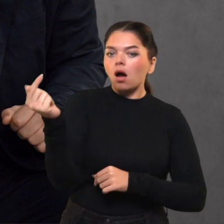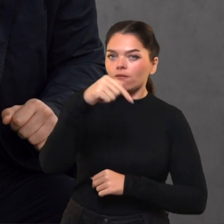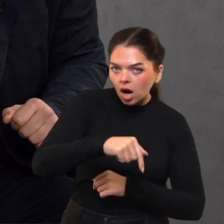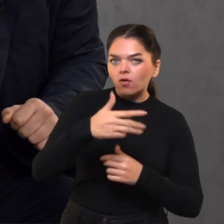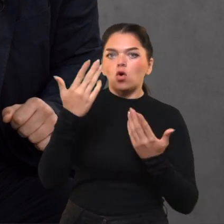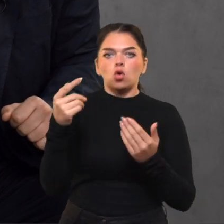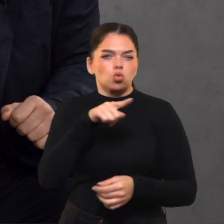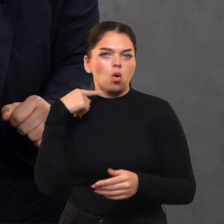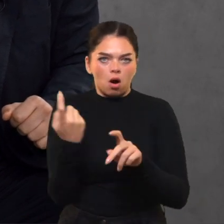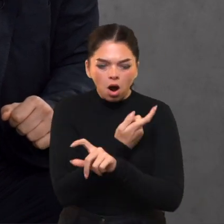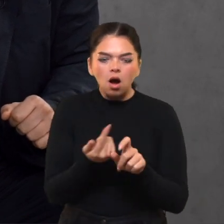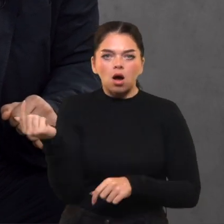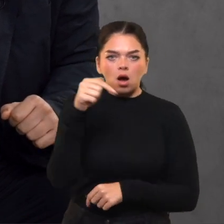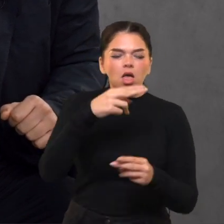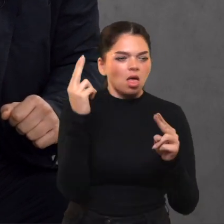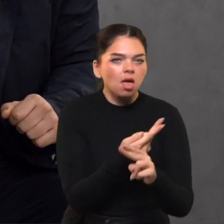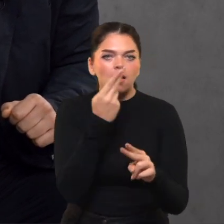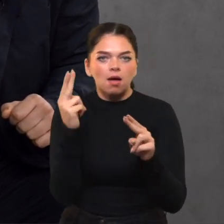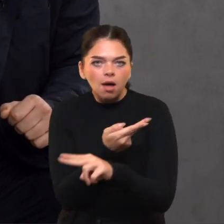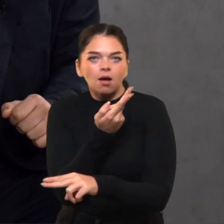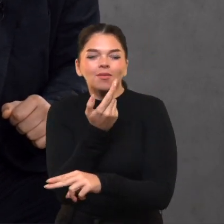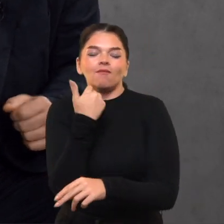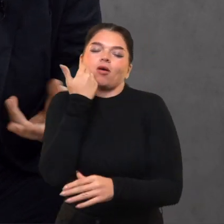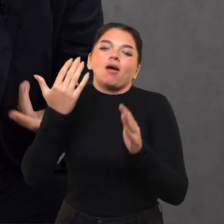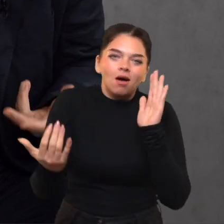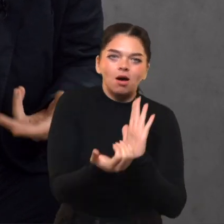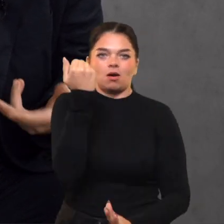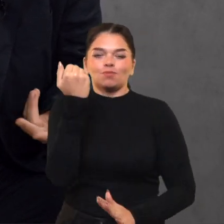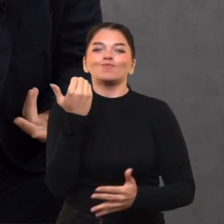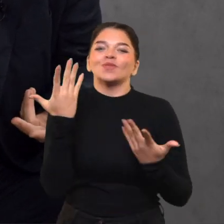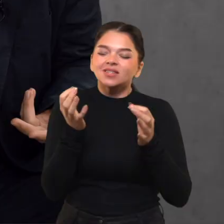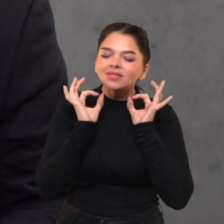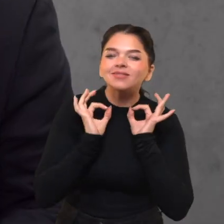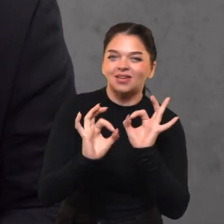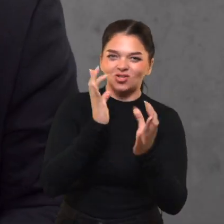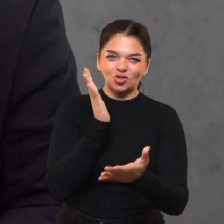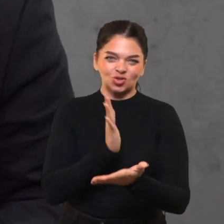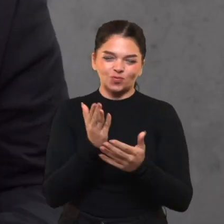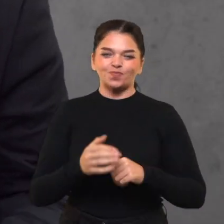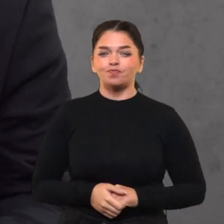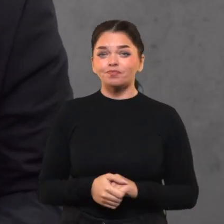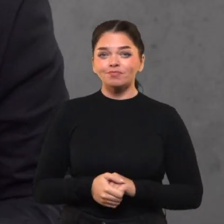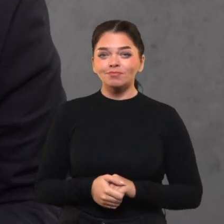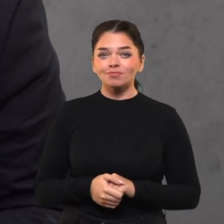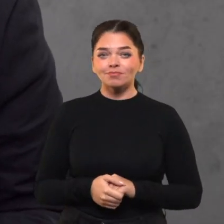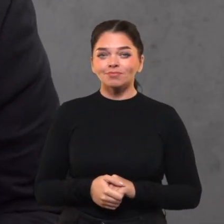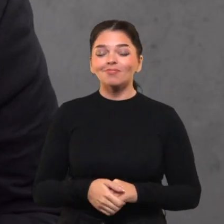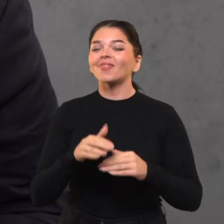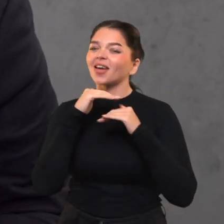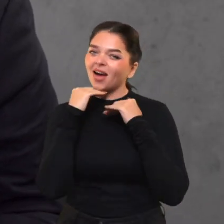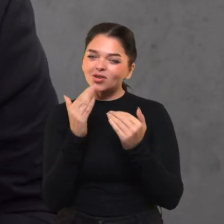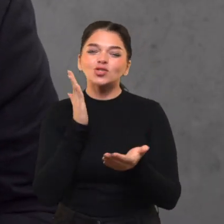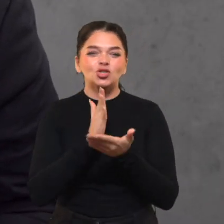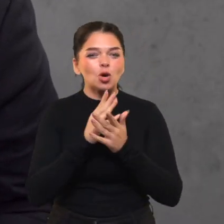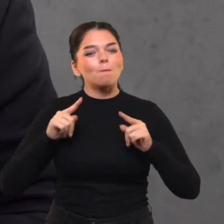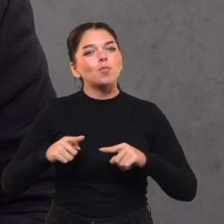sėkmingai. Bet galiausiai, na, kažkur atlėpia. Tikri dalykai jie atlėpia. Tai va, tas klaida. Bet aišku, be abejo, kad